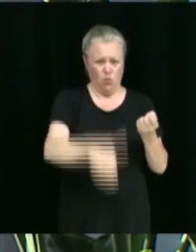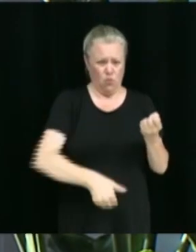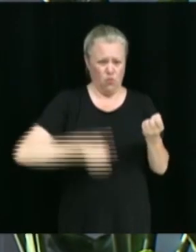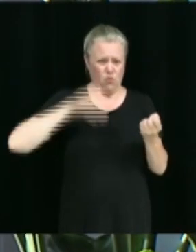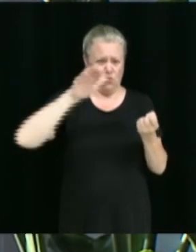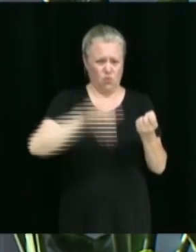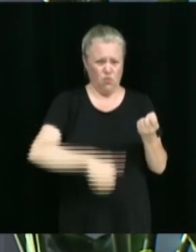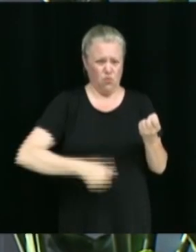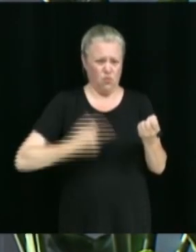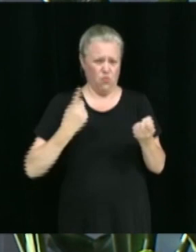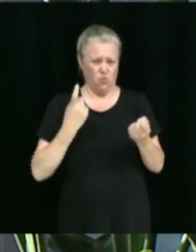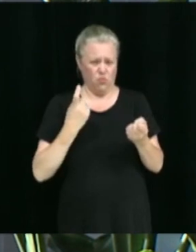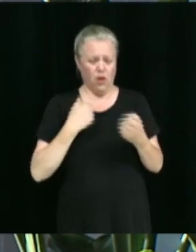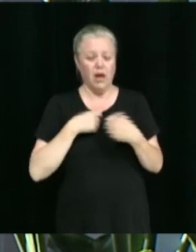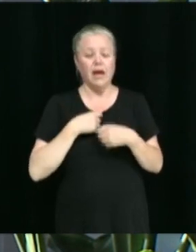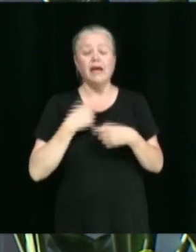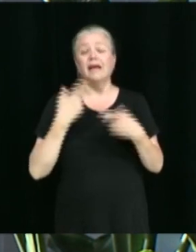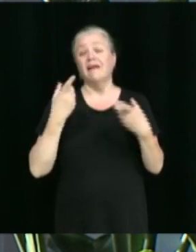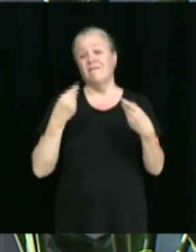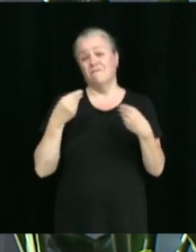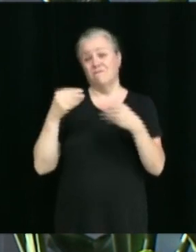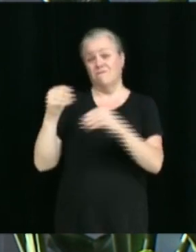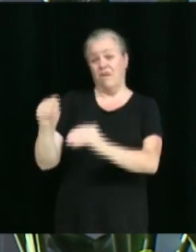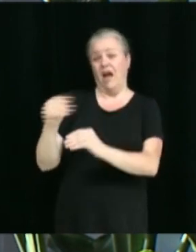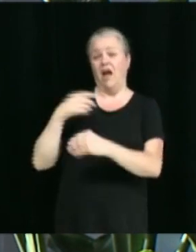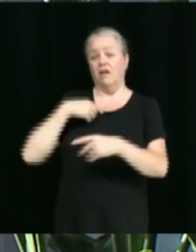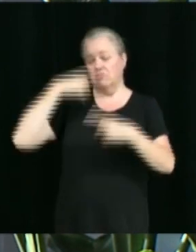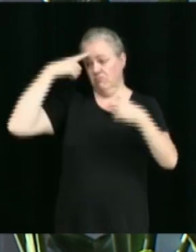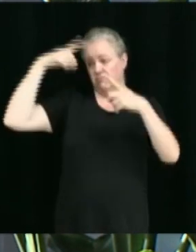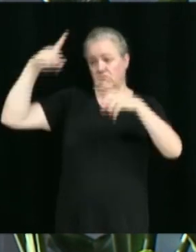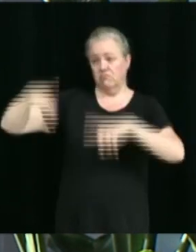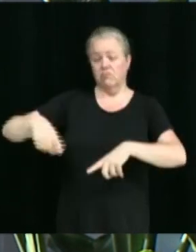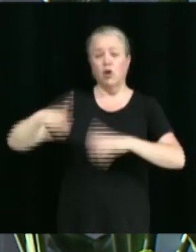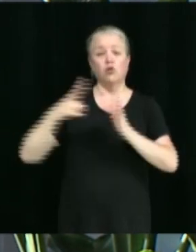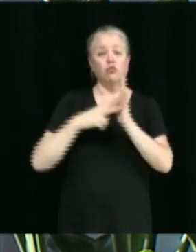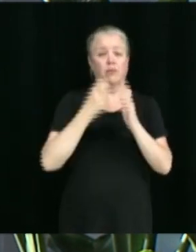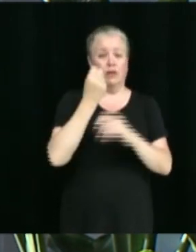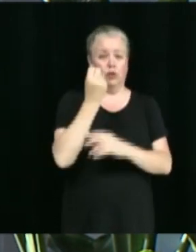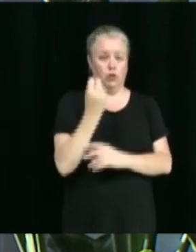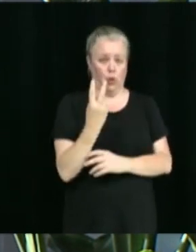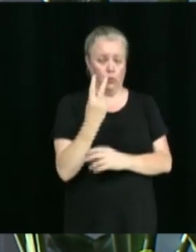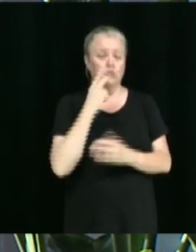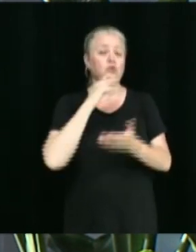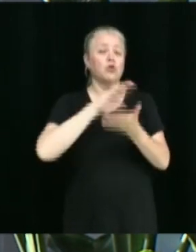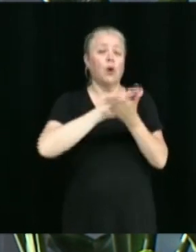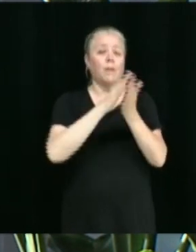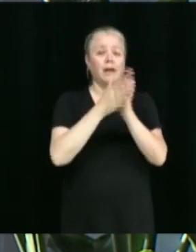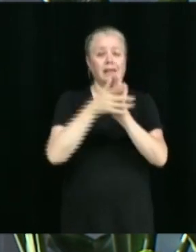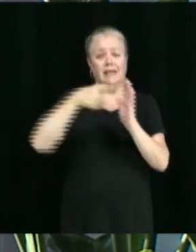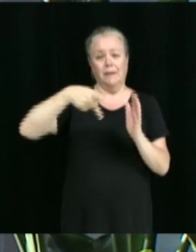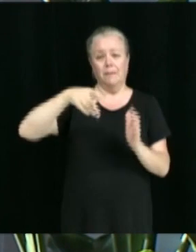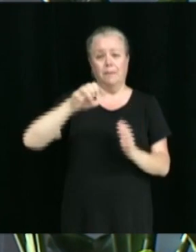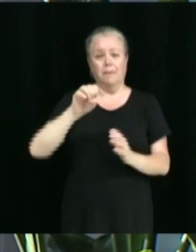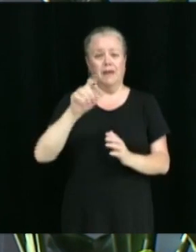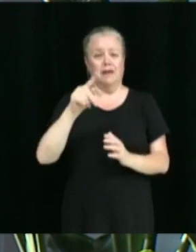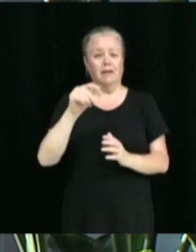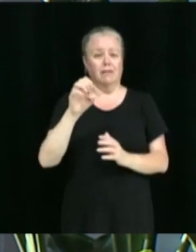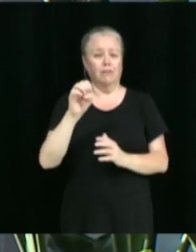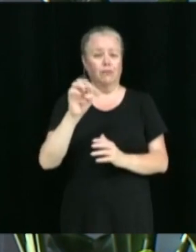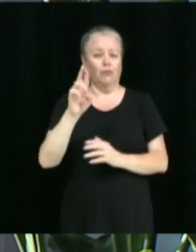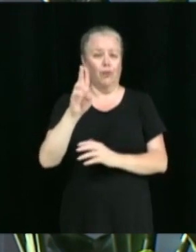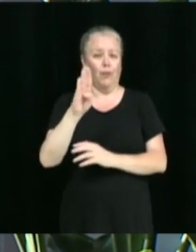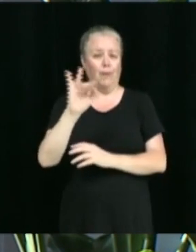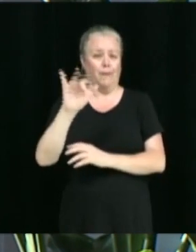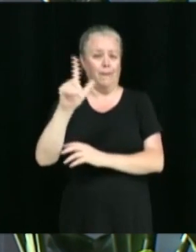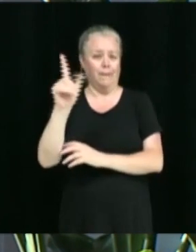'accepter de vendre de gré à gré le camion d'hydroexcavation 2012 de marque Peterbilt, modèle 365, pour la somme de